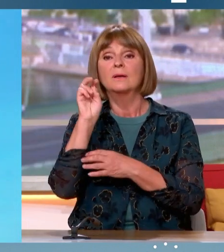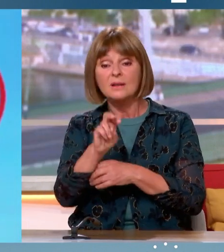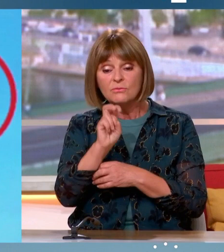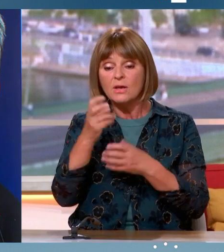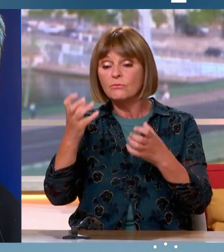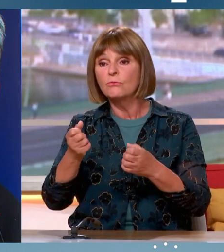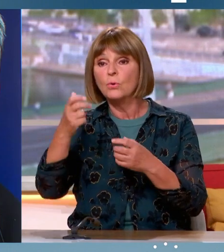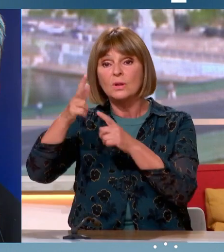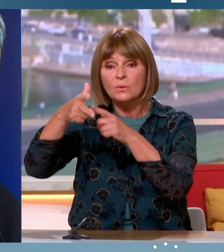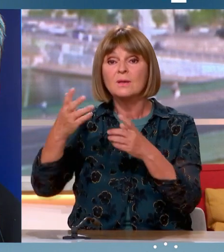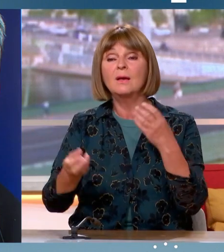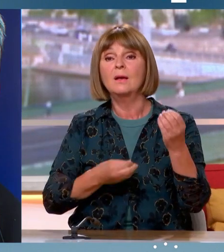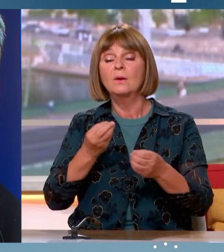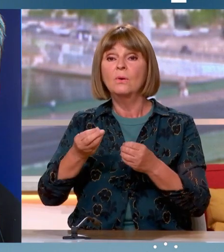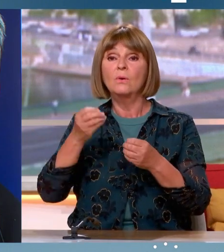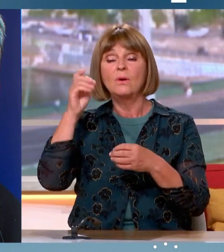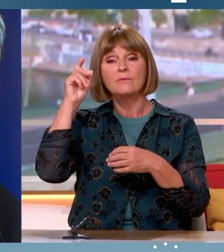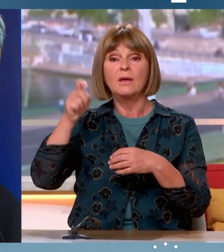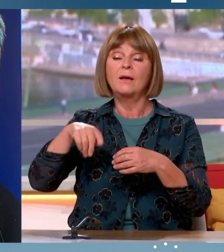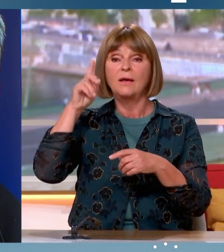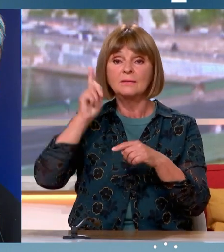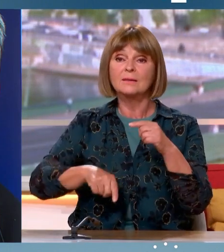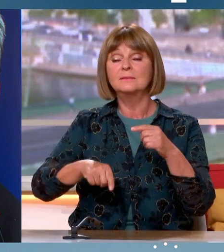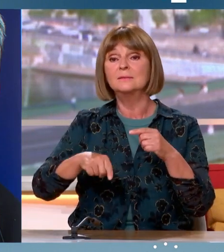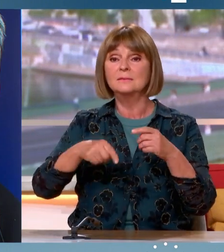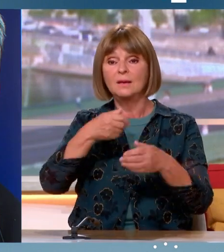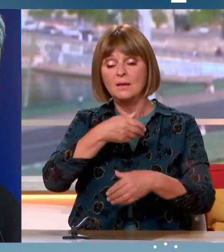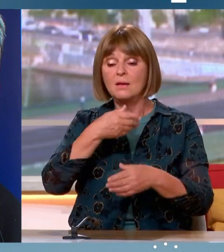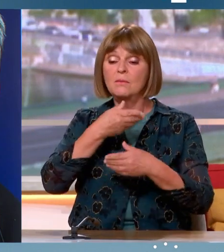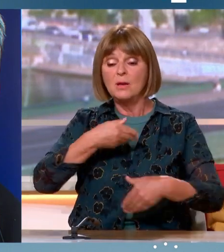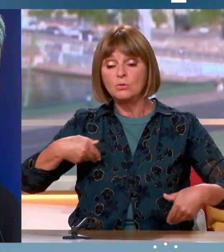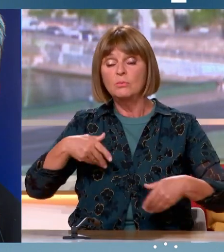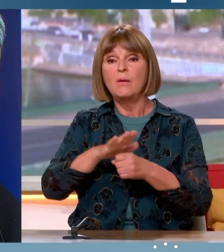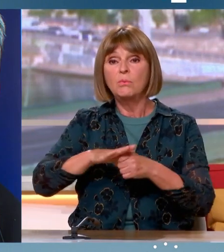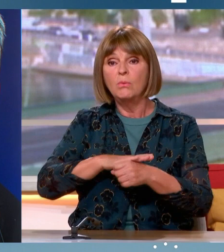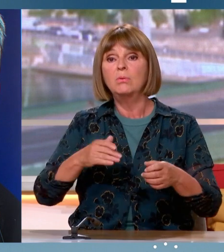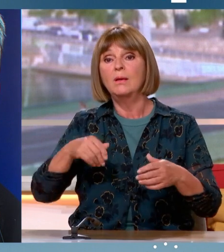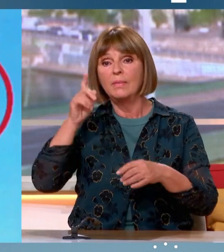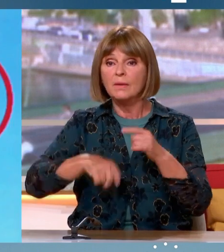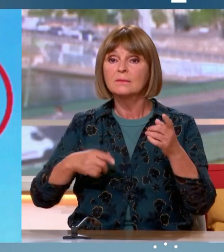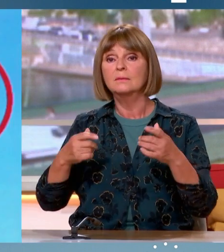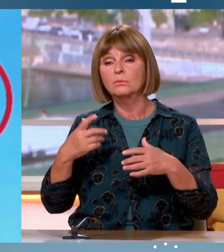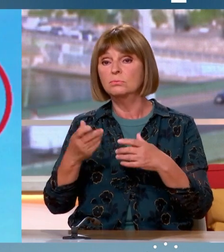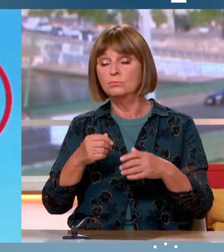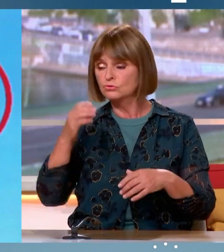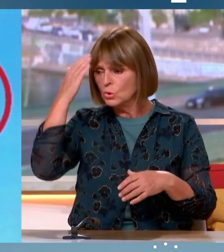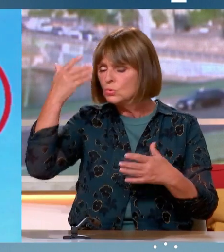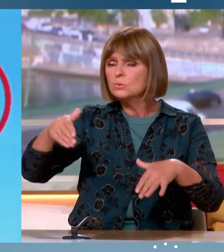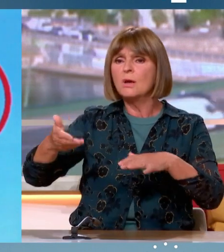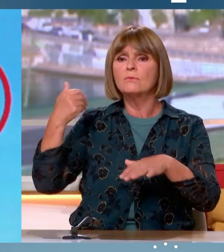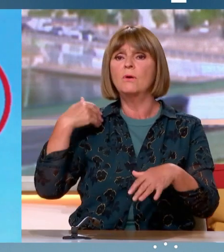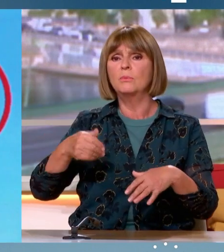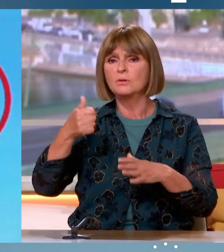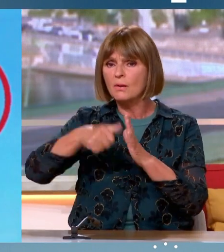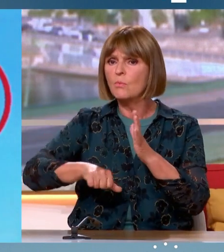c'est finalement le port du Burkini que les Verts souhaitent et que le PC ne souhaite pas ? Moi j'ai connu ça à Poissy. J'ai connu ça. Ça a duré un